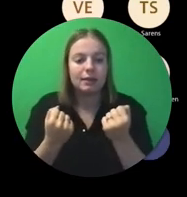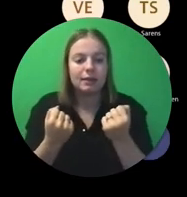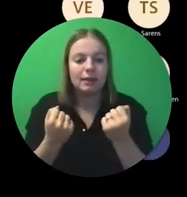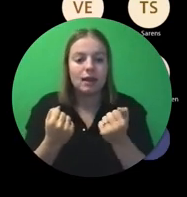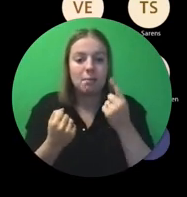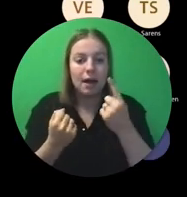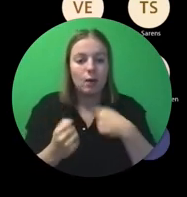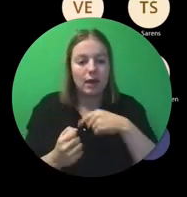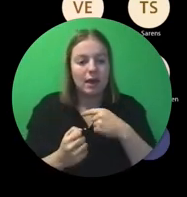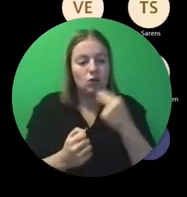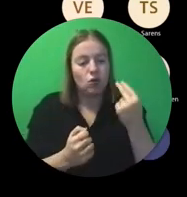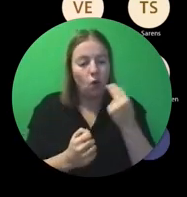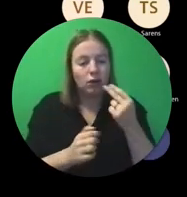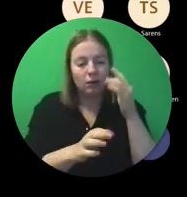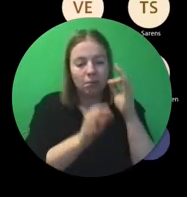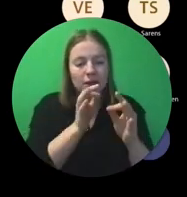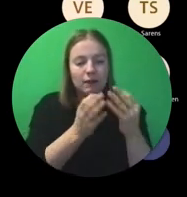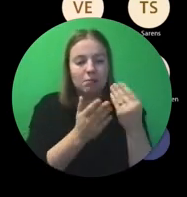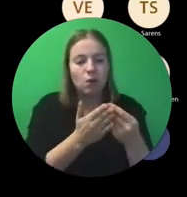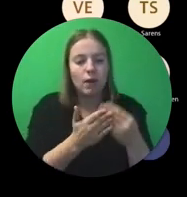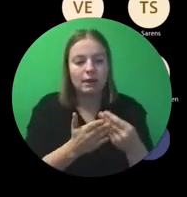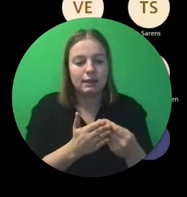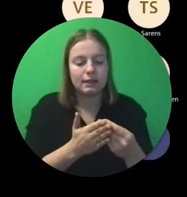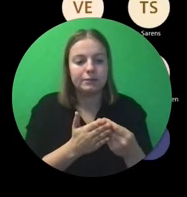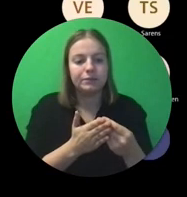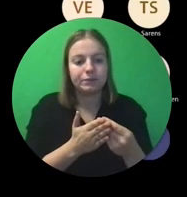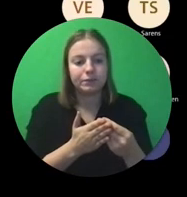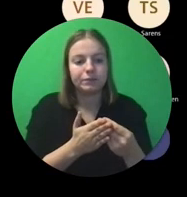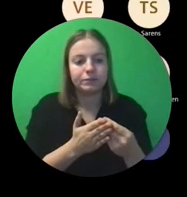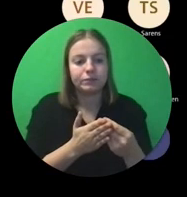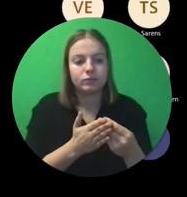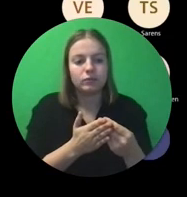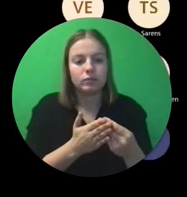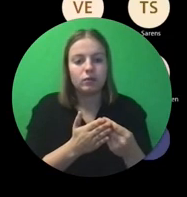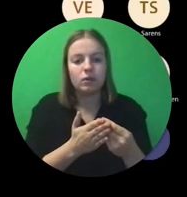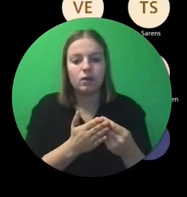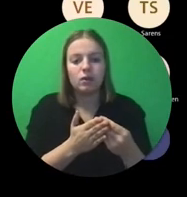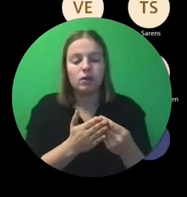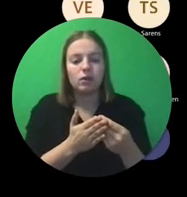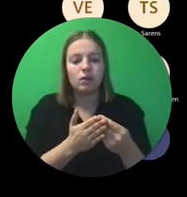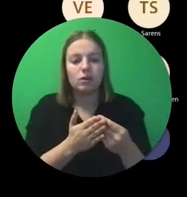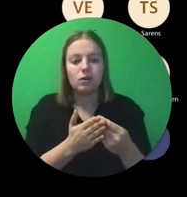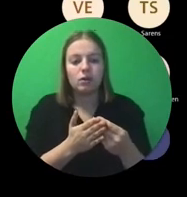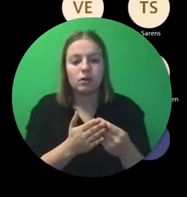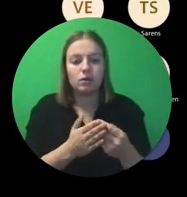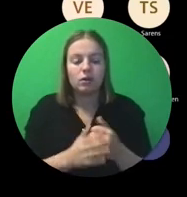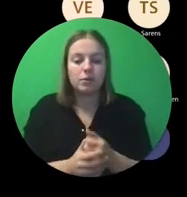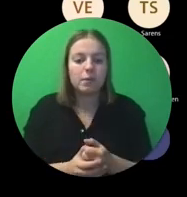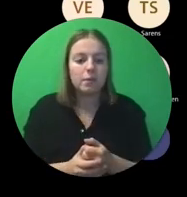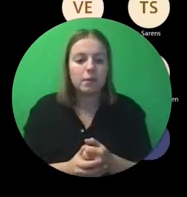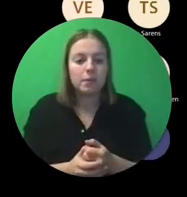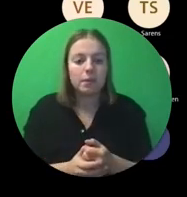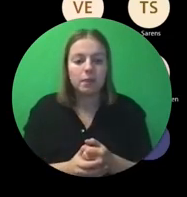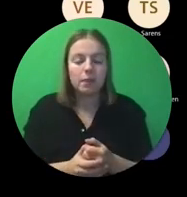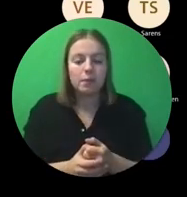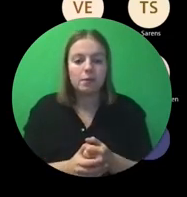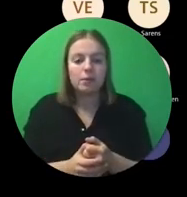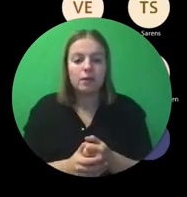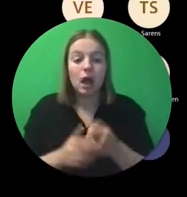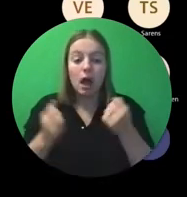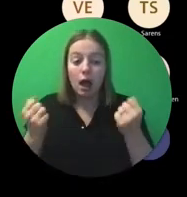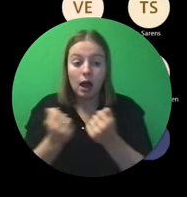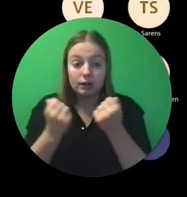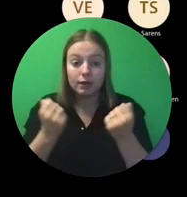specifiek bewijs vragen. Dus de activiteit is een voorbeeld dat er misschien nog andere kunnen zijn. Maar voor de